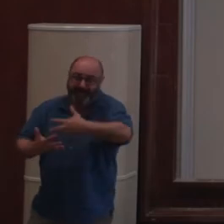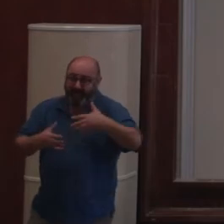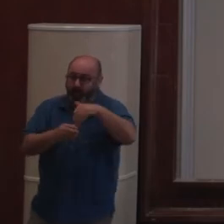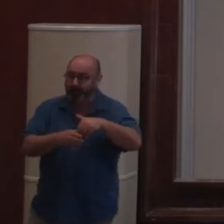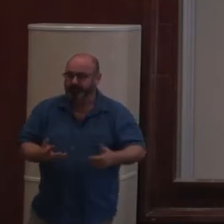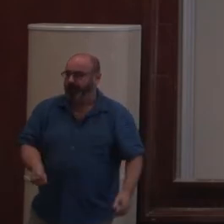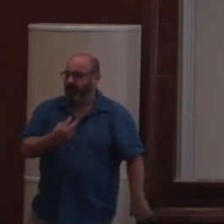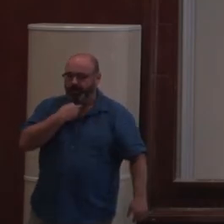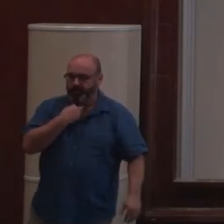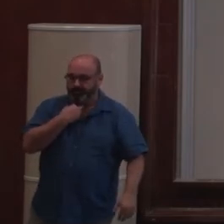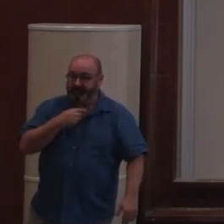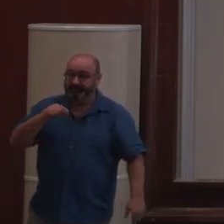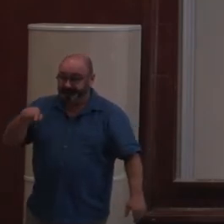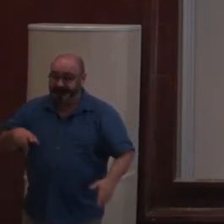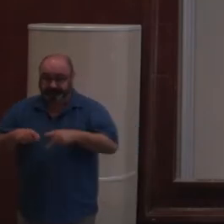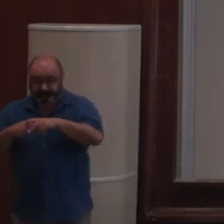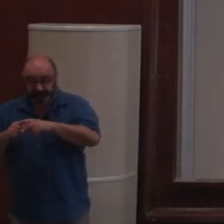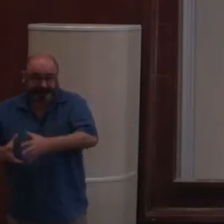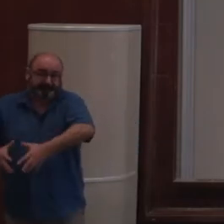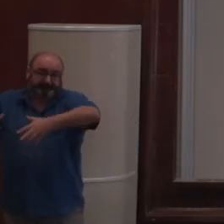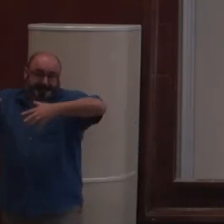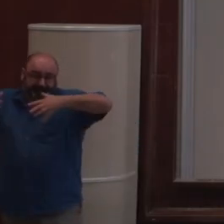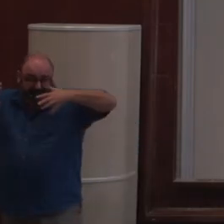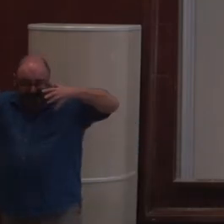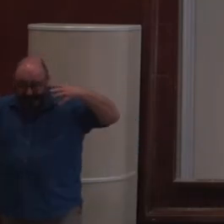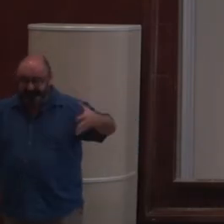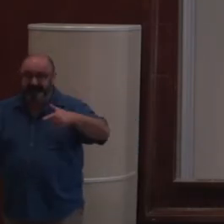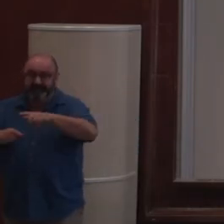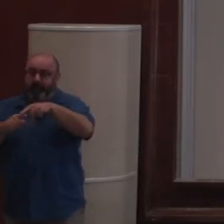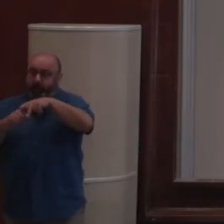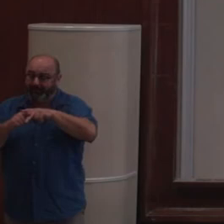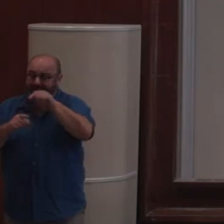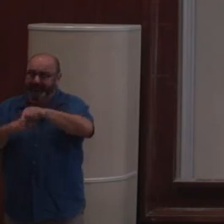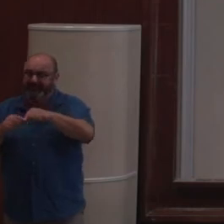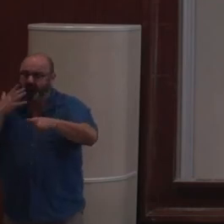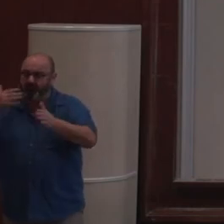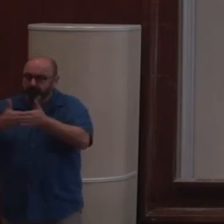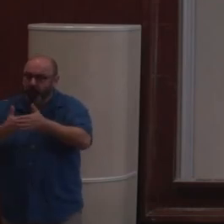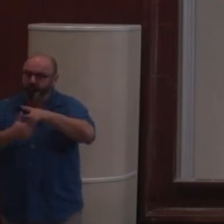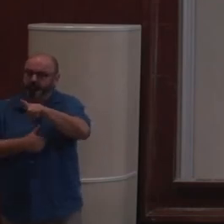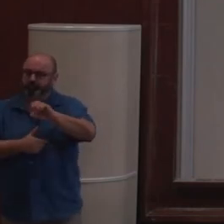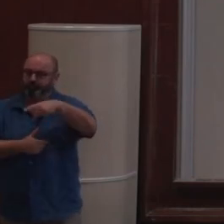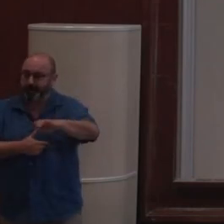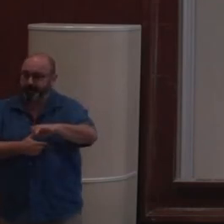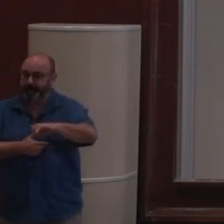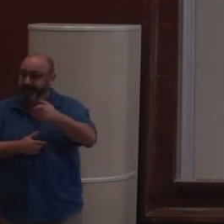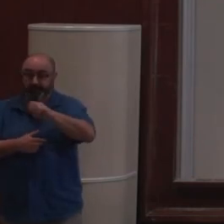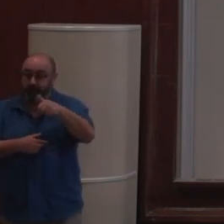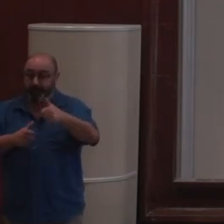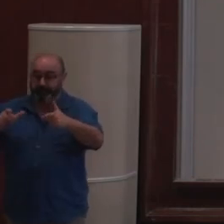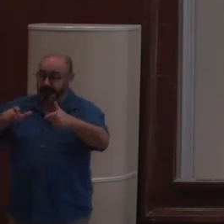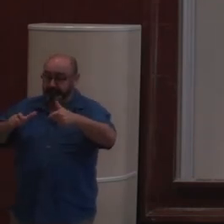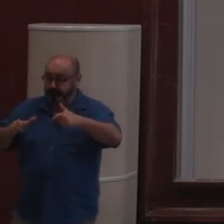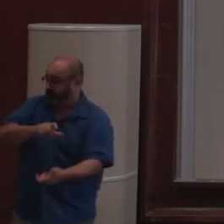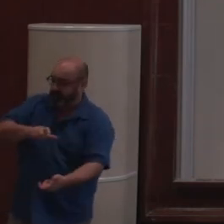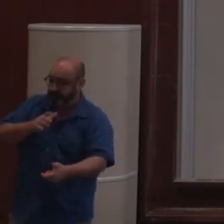Et ils avaient besoin d'un outil qui était très similaire dans sa façon de structurer les choses à Zop. Mais Zop ne tenait pas la route. Et donc,